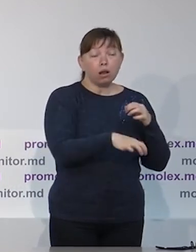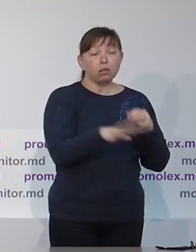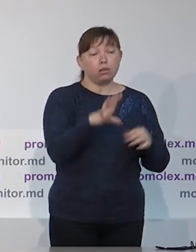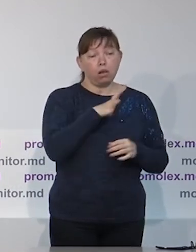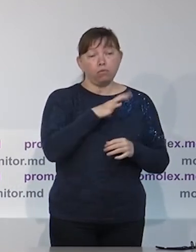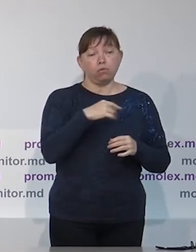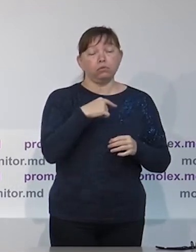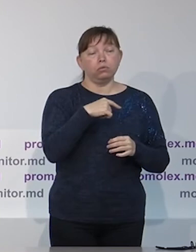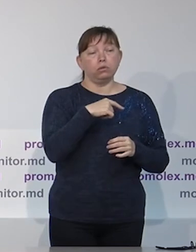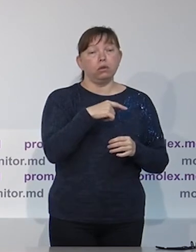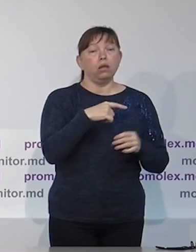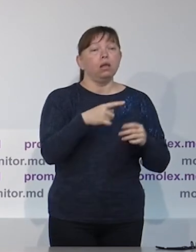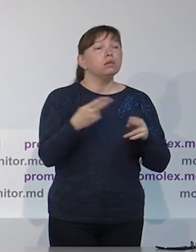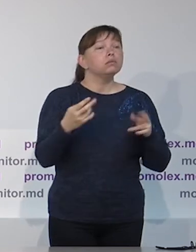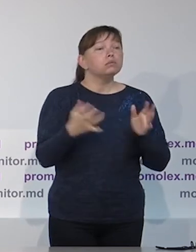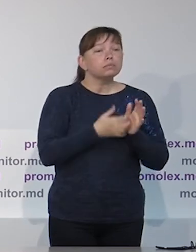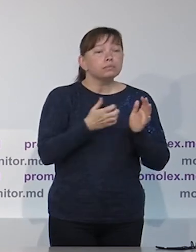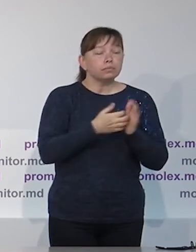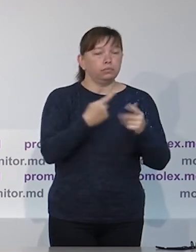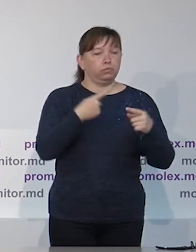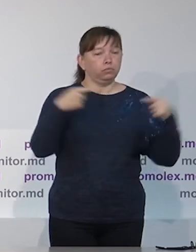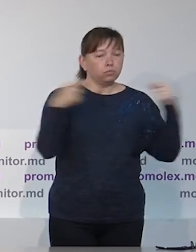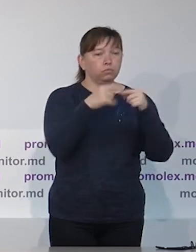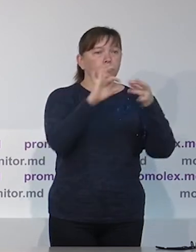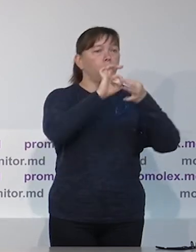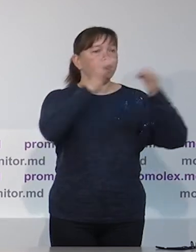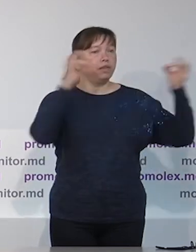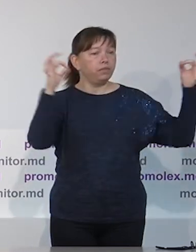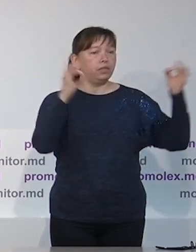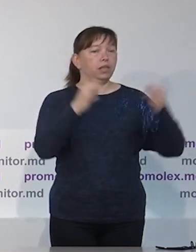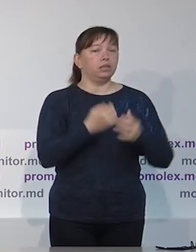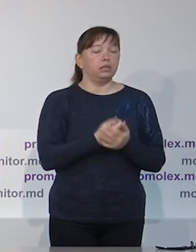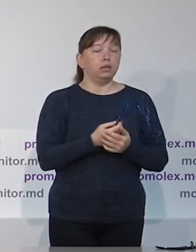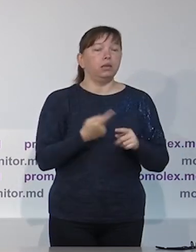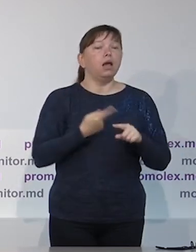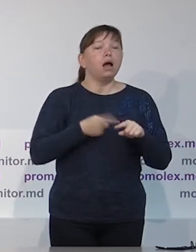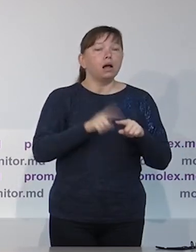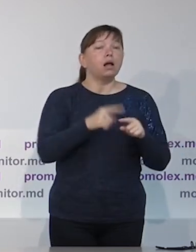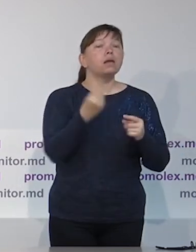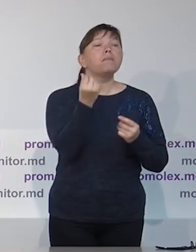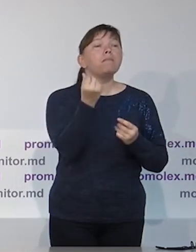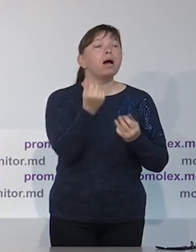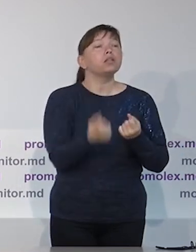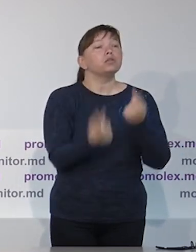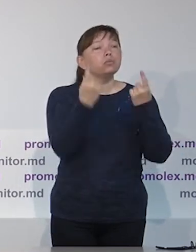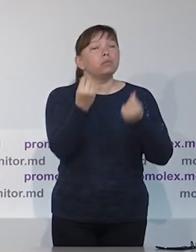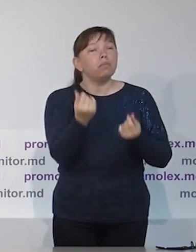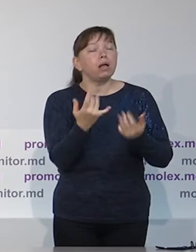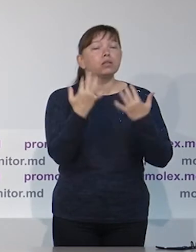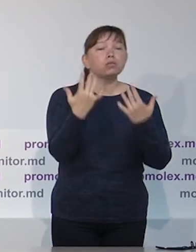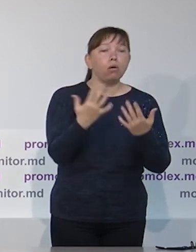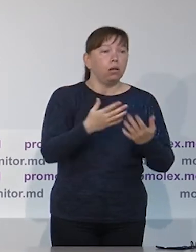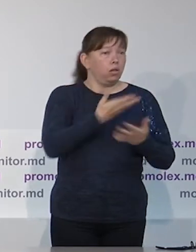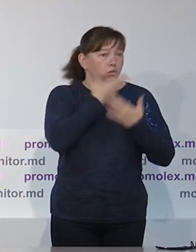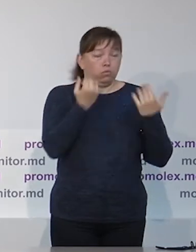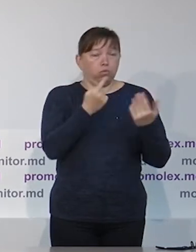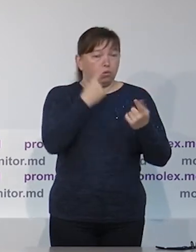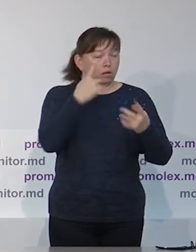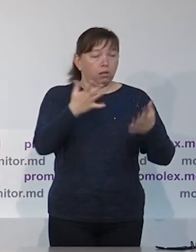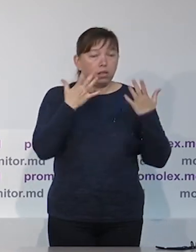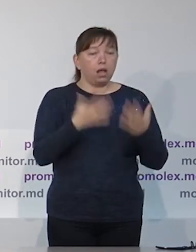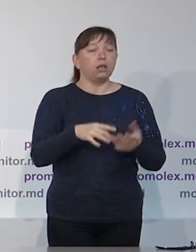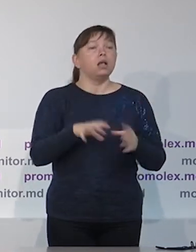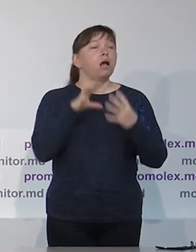применены властями, 15 были проигнорированы, а среди них находится то, что мы